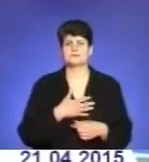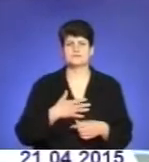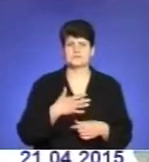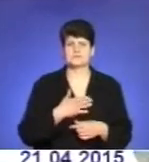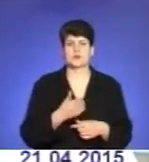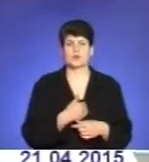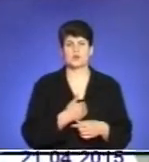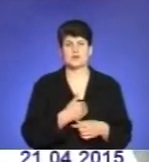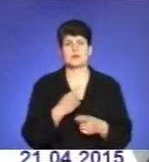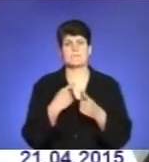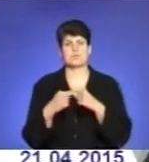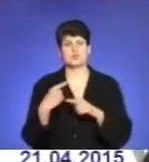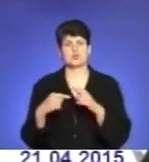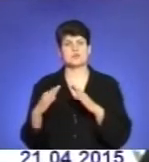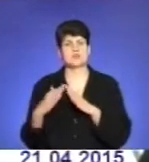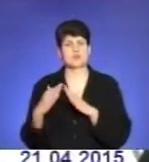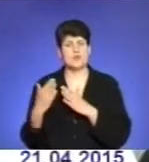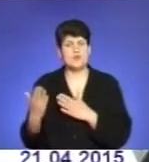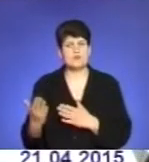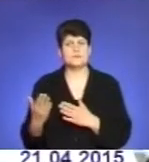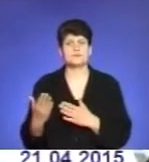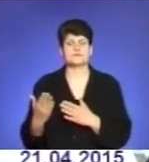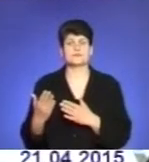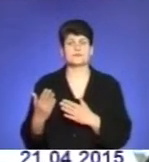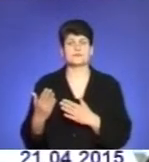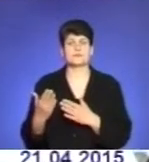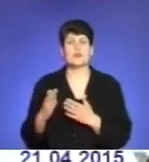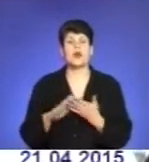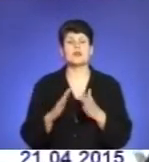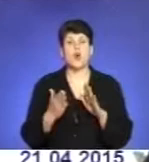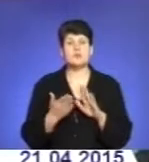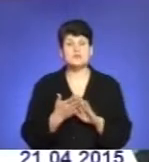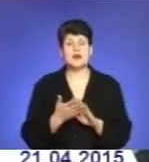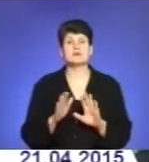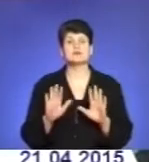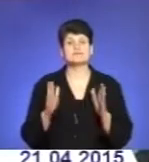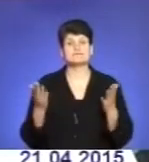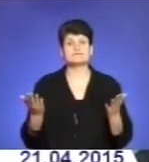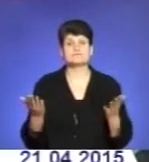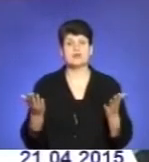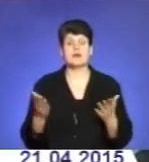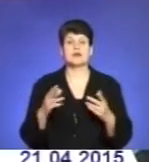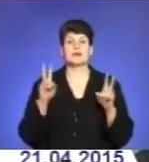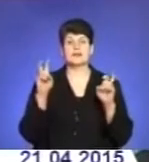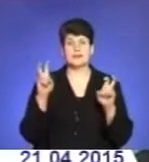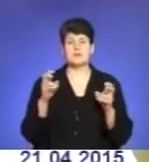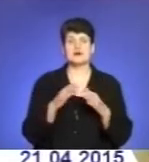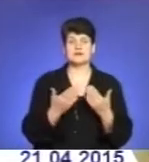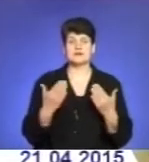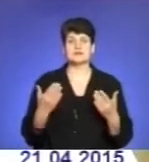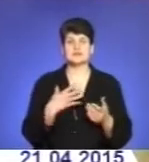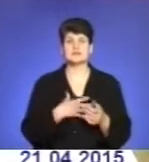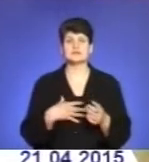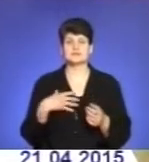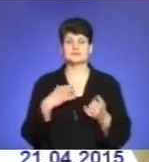повернутися додому, але обставини складалися так. Тема така виставка актуальна і в наш час. Тут є дві